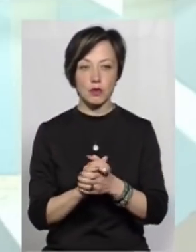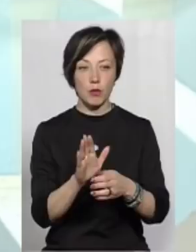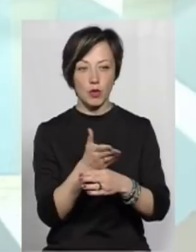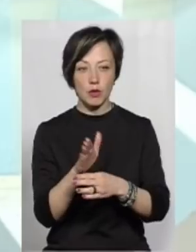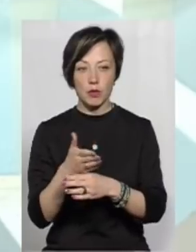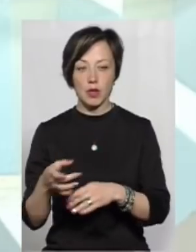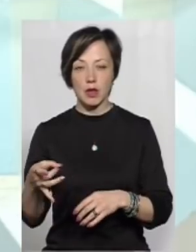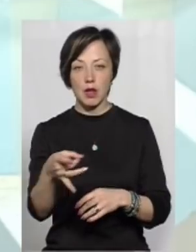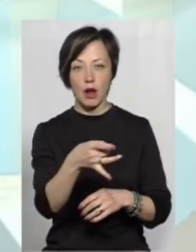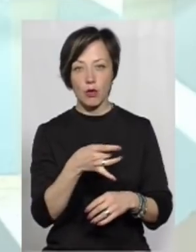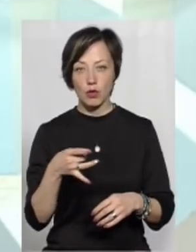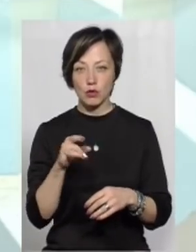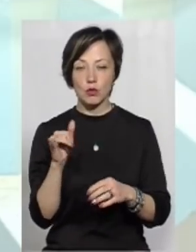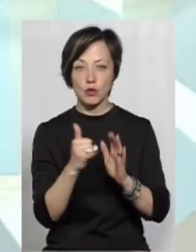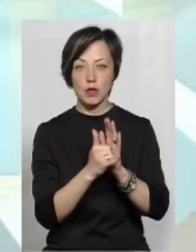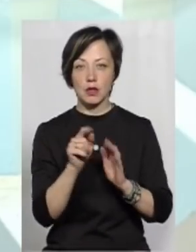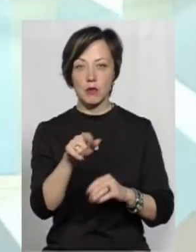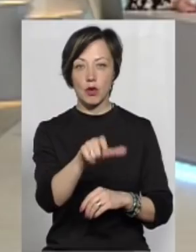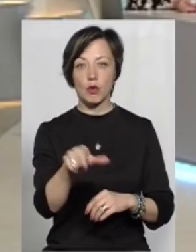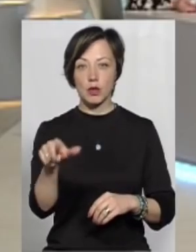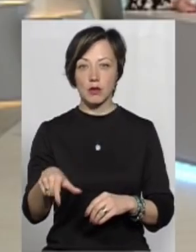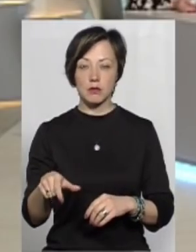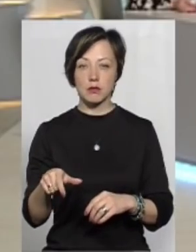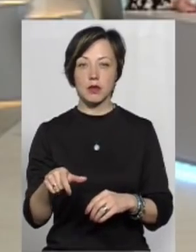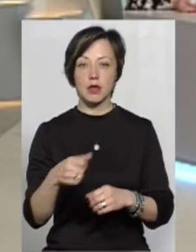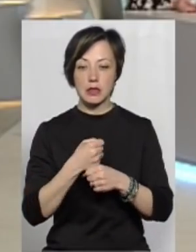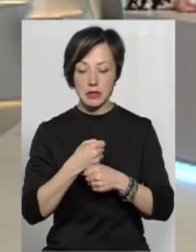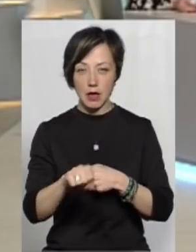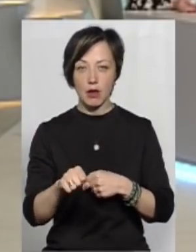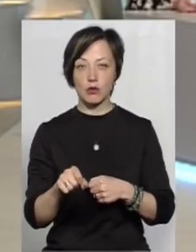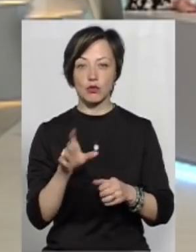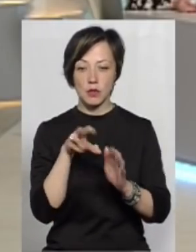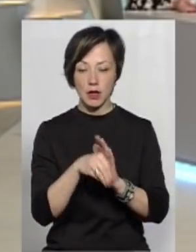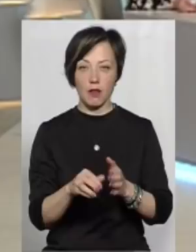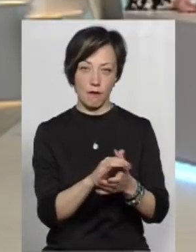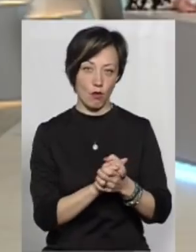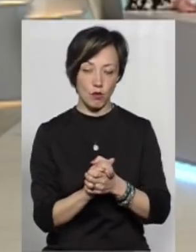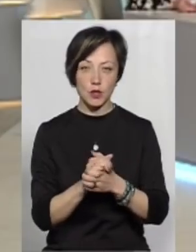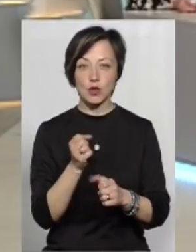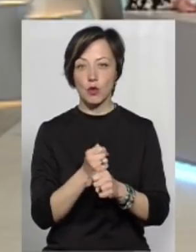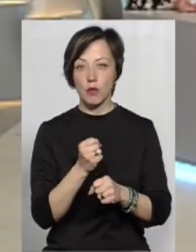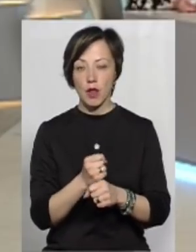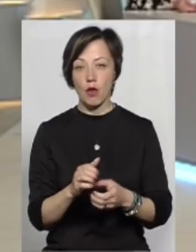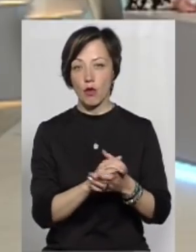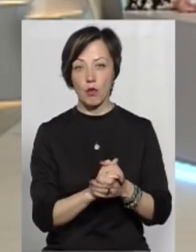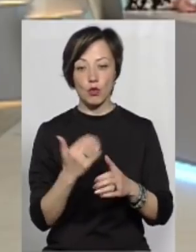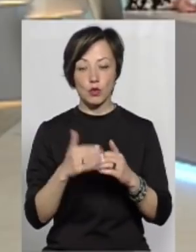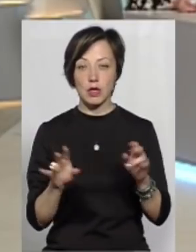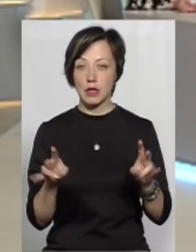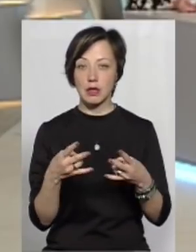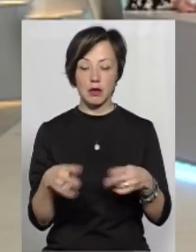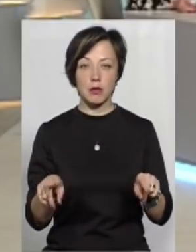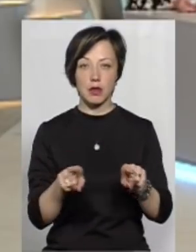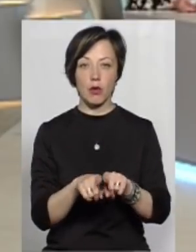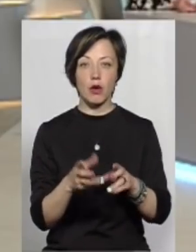Подрібнили райони, щоб поставити там людей з наганом і з нагайкою, щоб загнати в колгосп. Зробили колгоспи, вже не треба